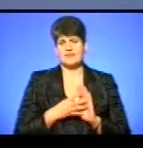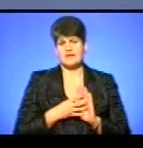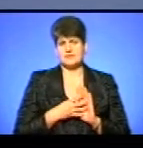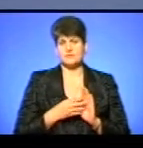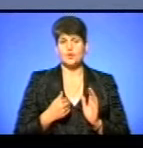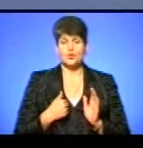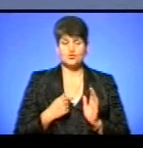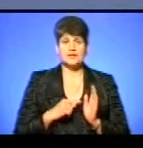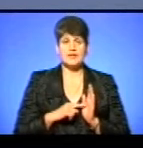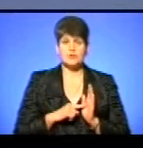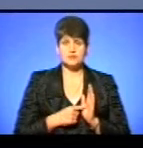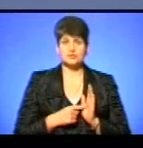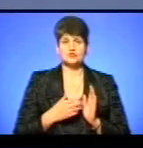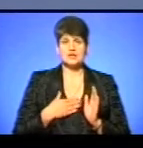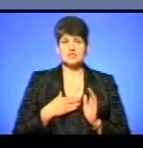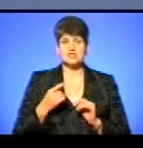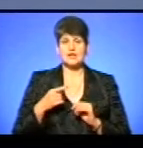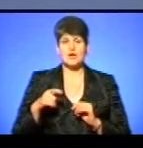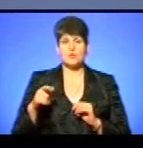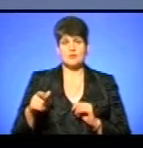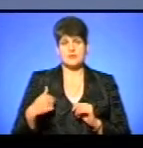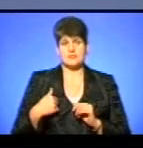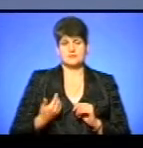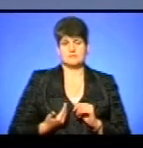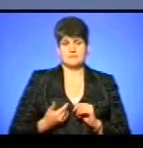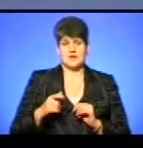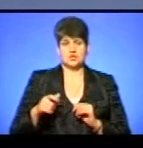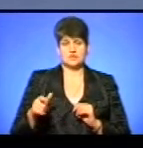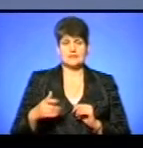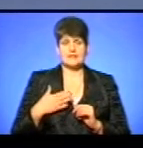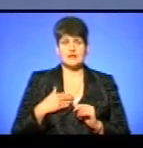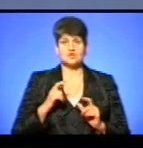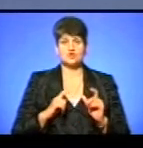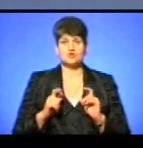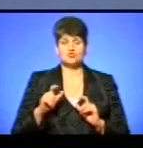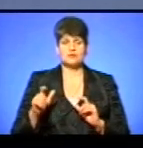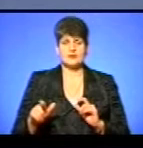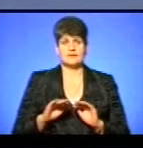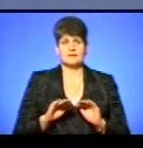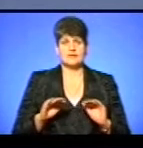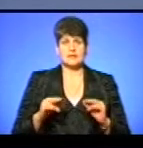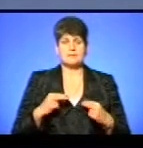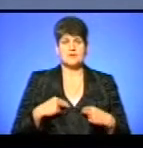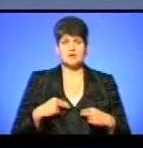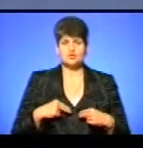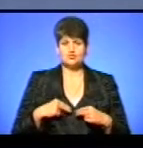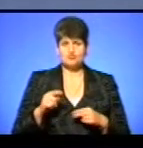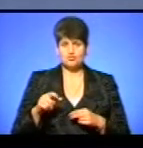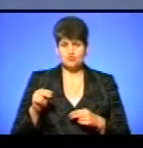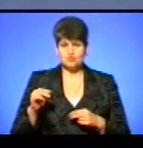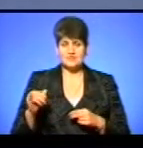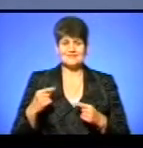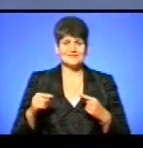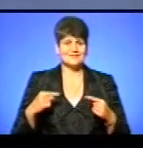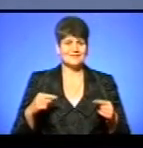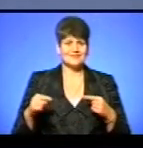наголосити, що наші тернополяни, наші мешканці, наші студенти-учні, наші працюючі з інших